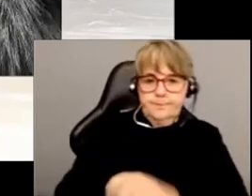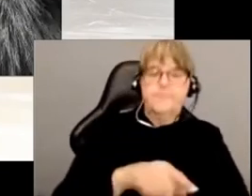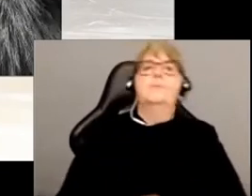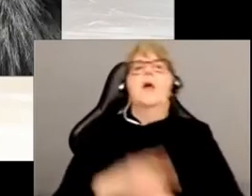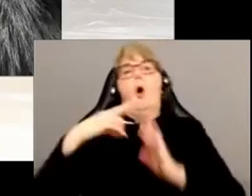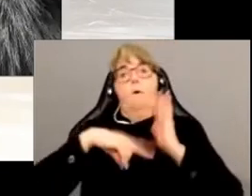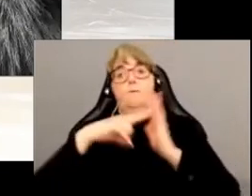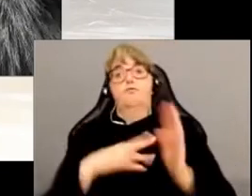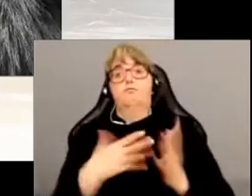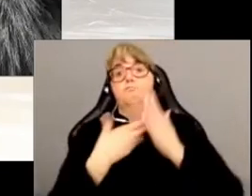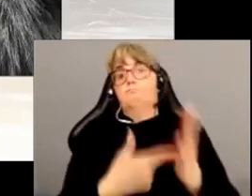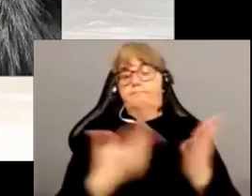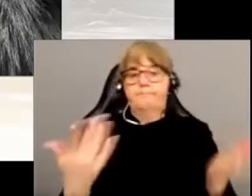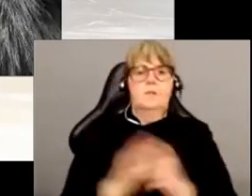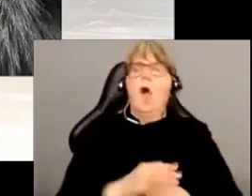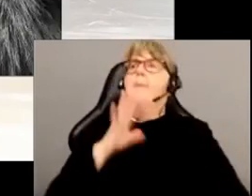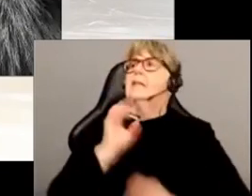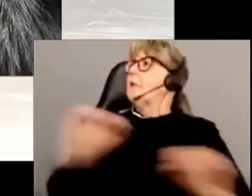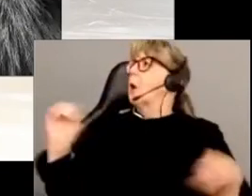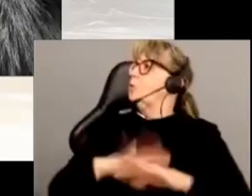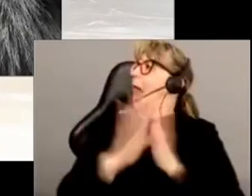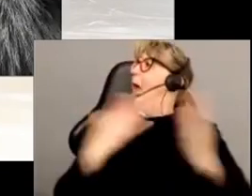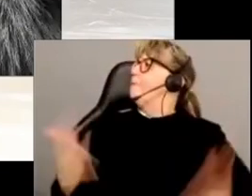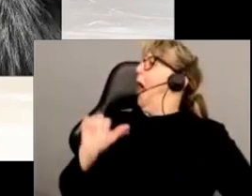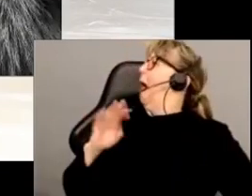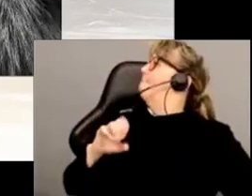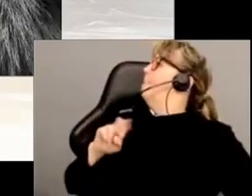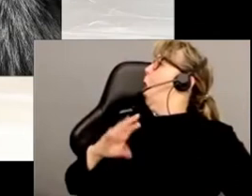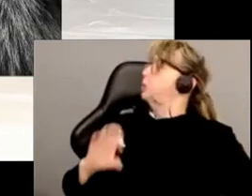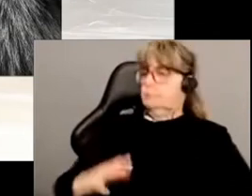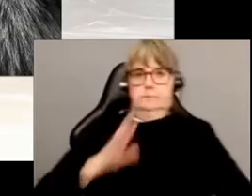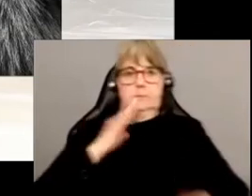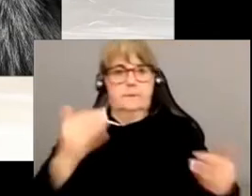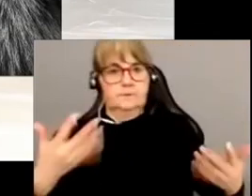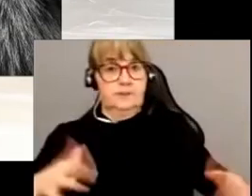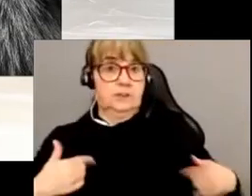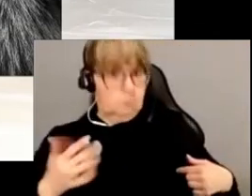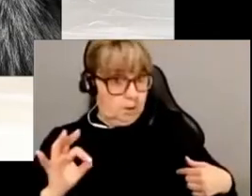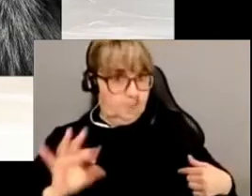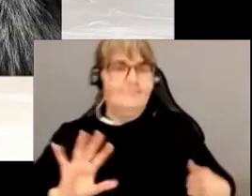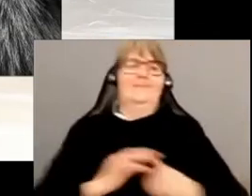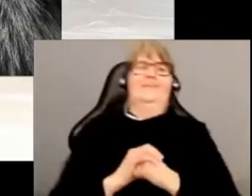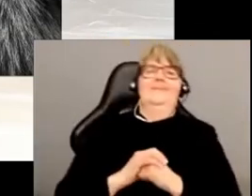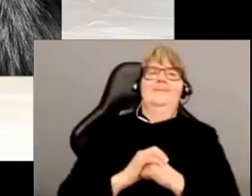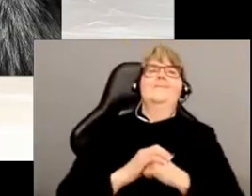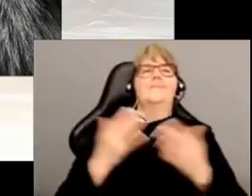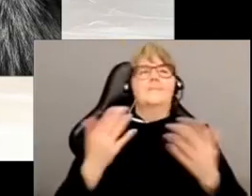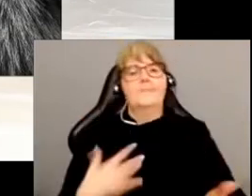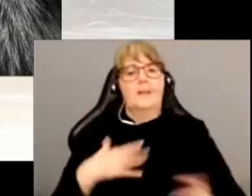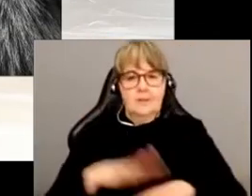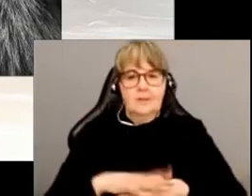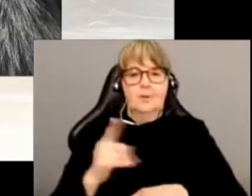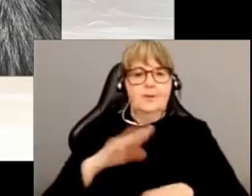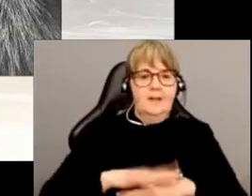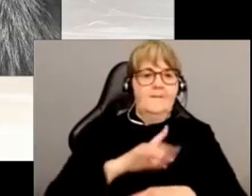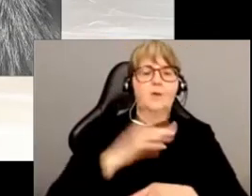'il nous dit toujours « Ah, mais t'as pas parlé de l'Amorce ! » Voilà, j'ai parlé de l'Amorce aujourd'hui. Et puis pour finir, je vis avec une lapine qui s'appelle